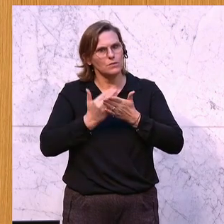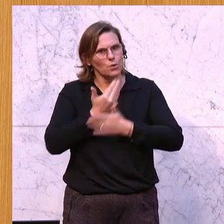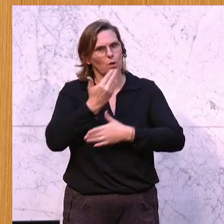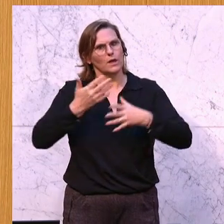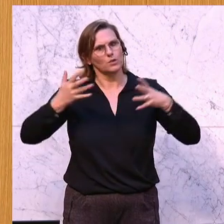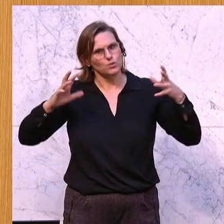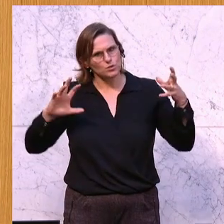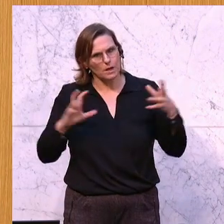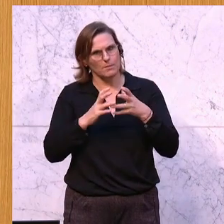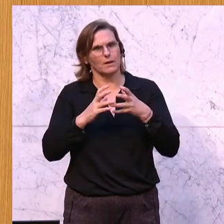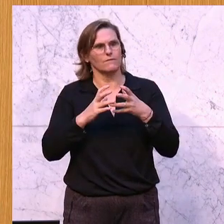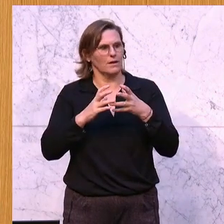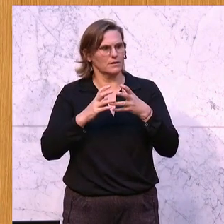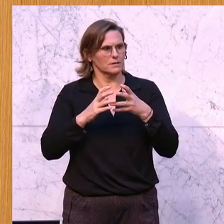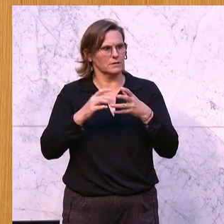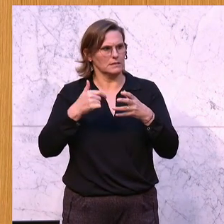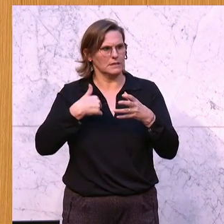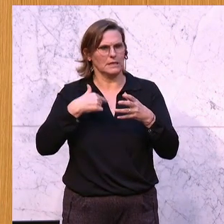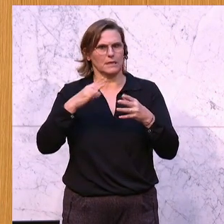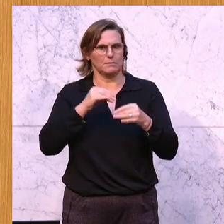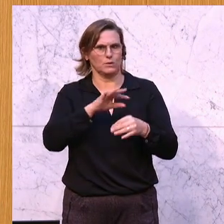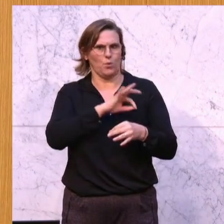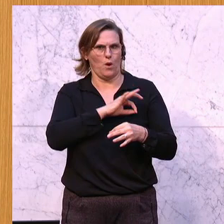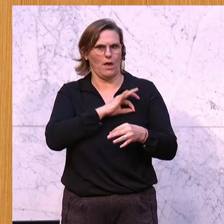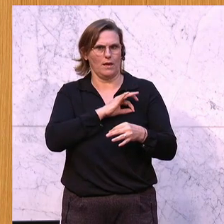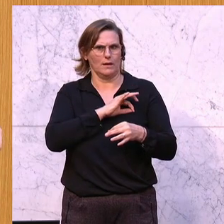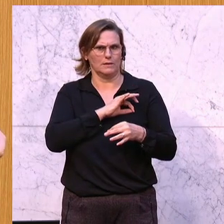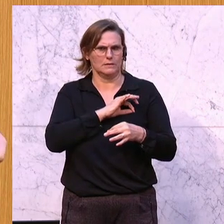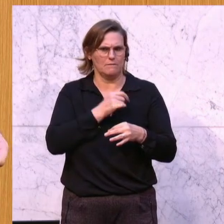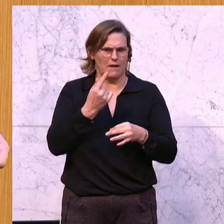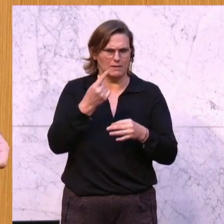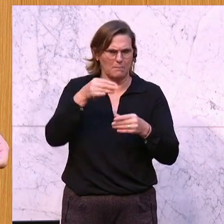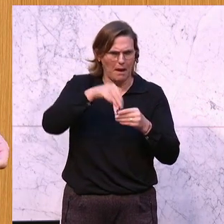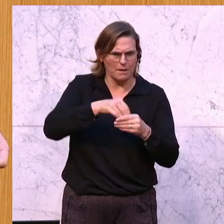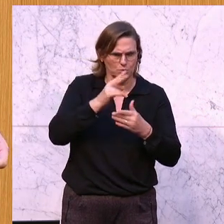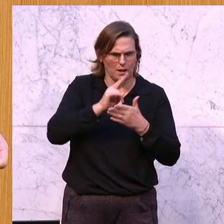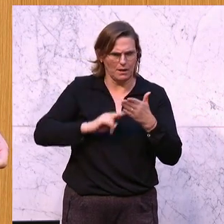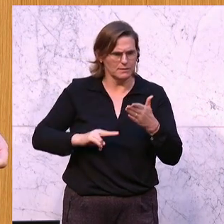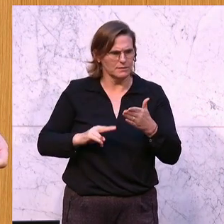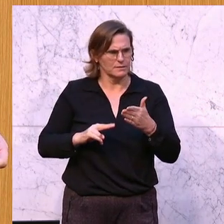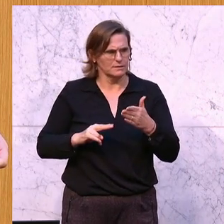bringe ich mit folgenden Kollegen einen